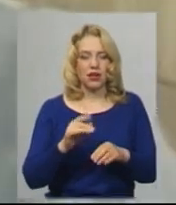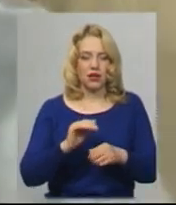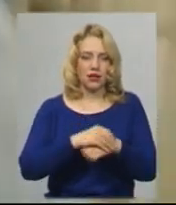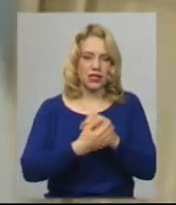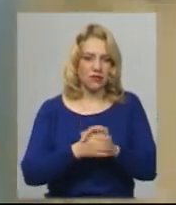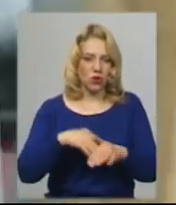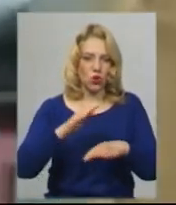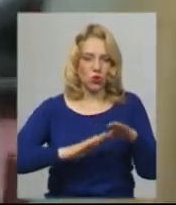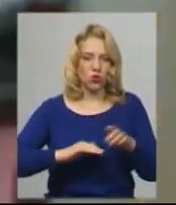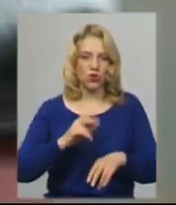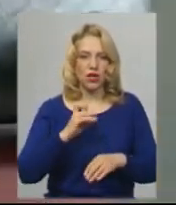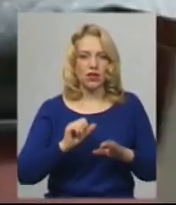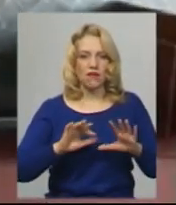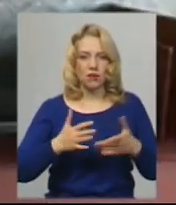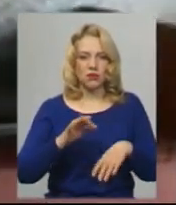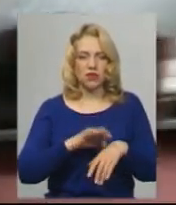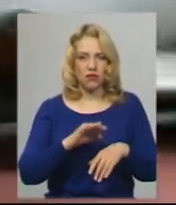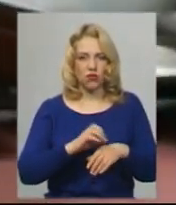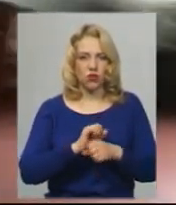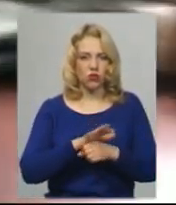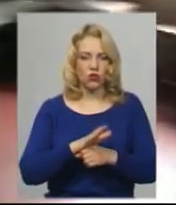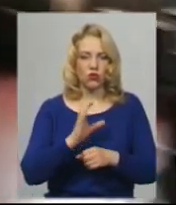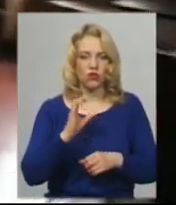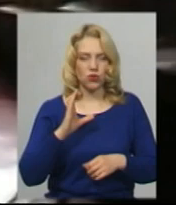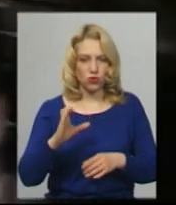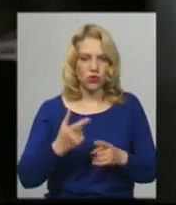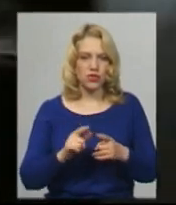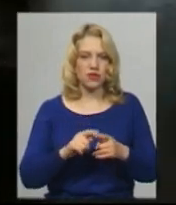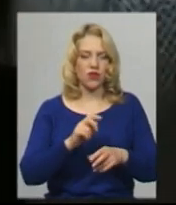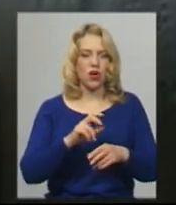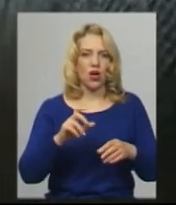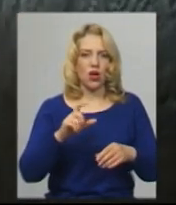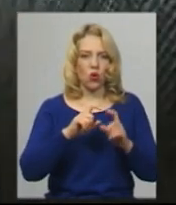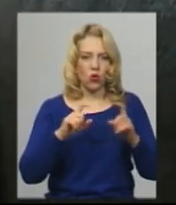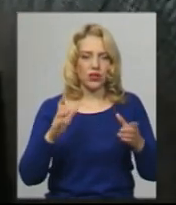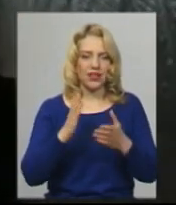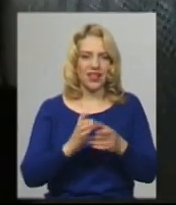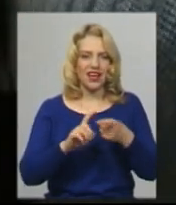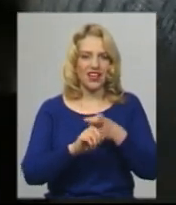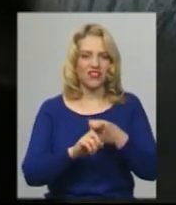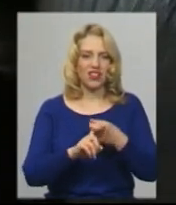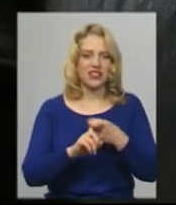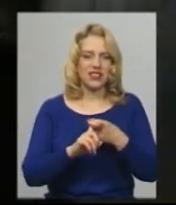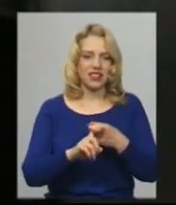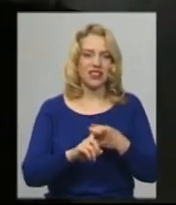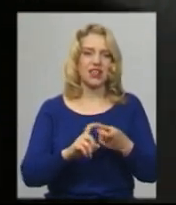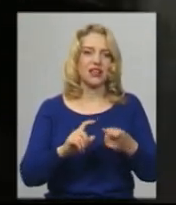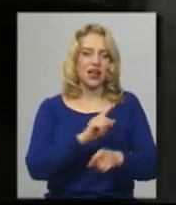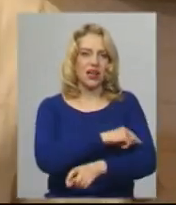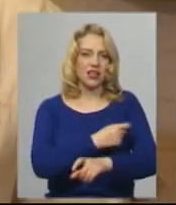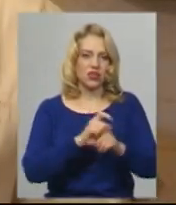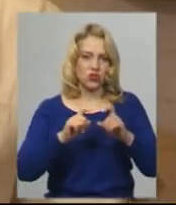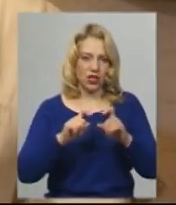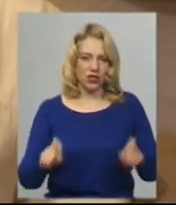На випадок захворювання на коронавірус серед засуджених у колонії є інфекційний ізолятор, каже завідуючий медчастиною Олег